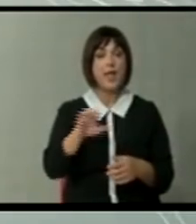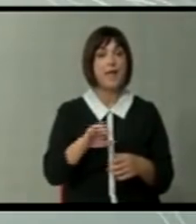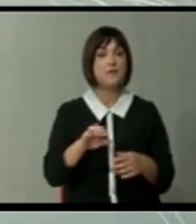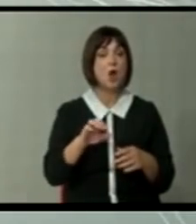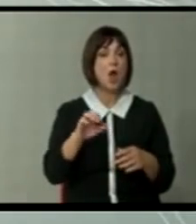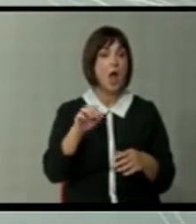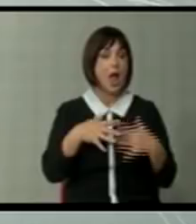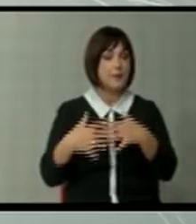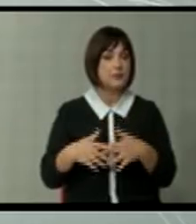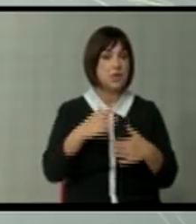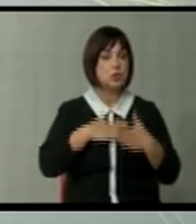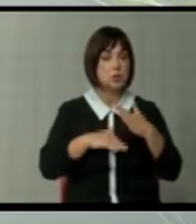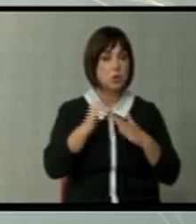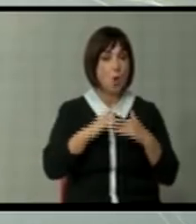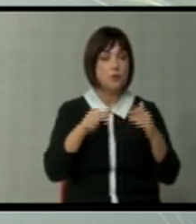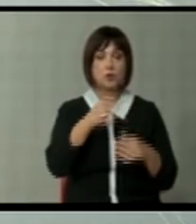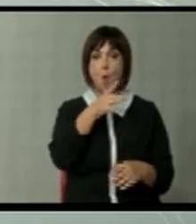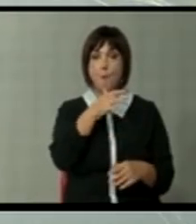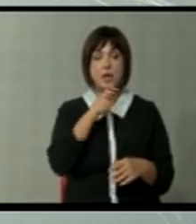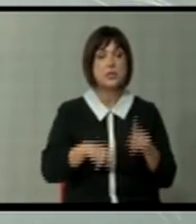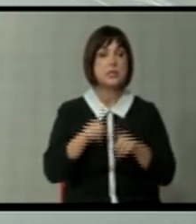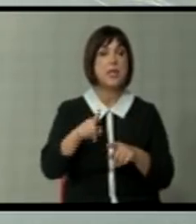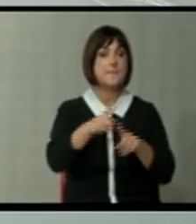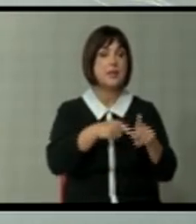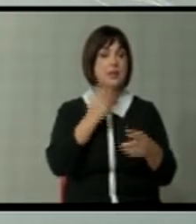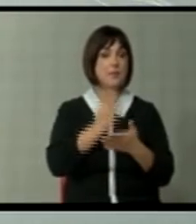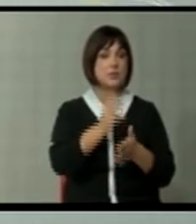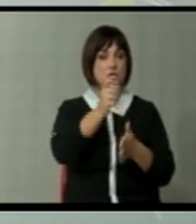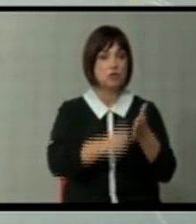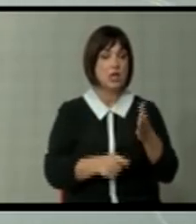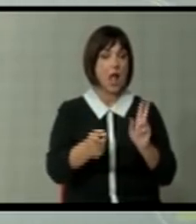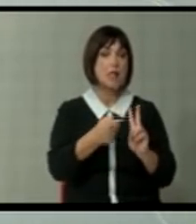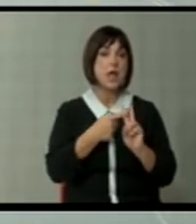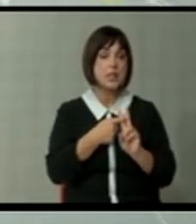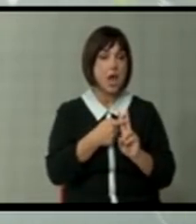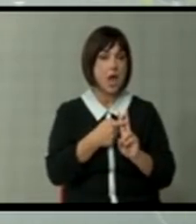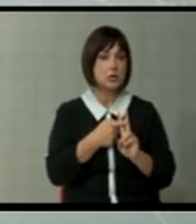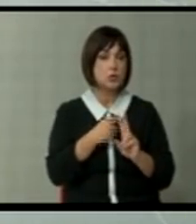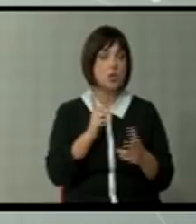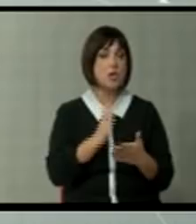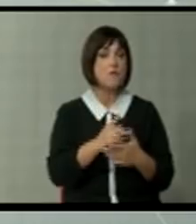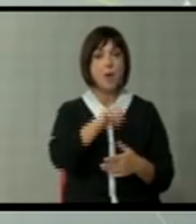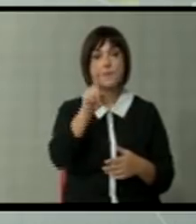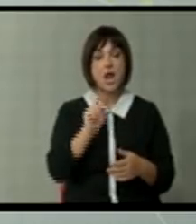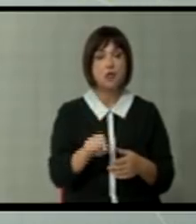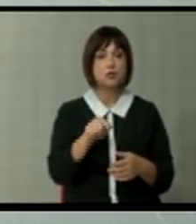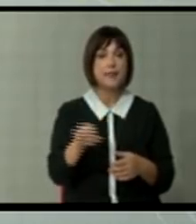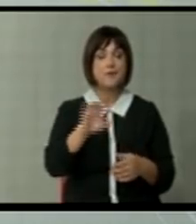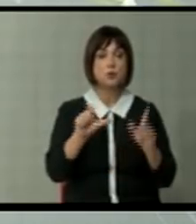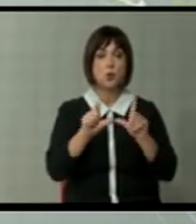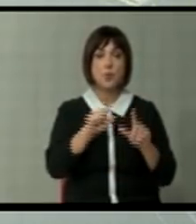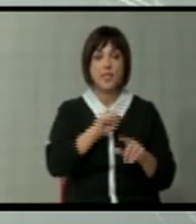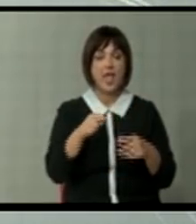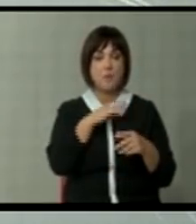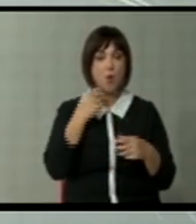корпус на држави се задоволи со тоа што Македонија за некој месец ќе стане членка на НАТО и едноставно прашањето за ЕУ не е